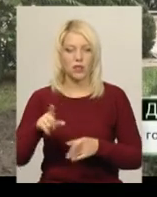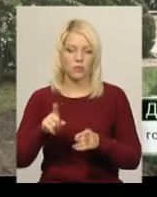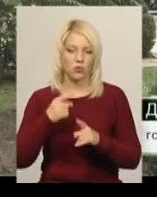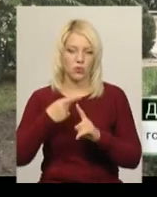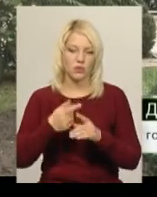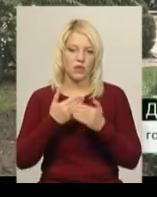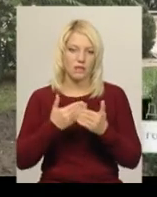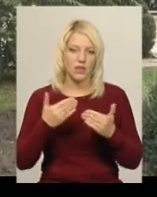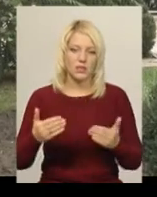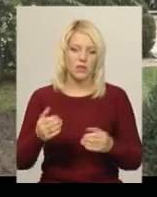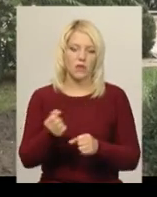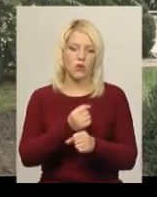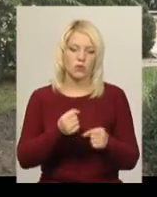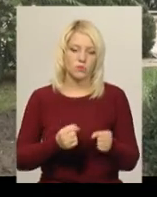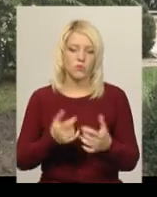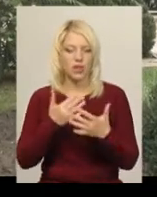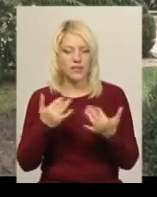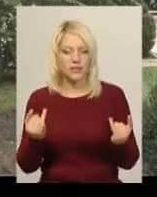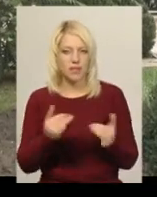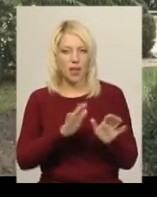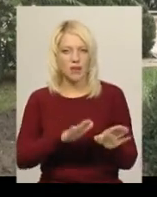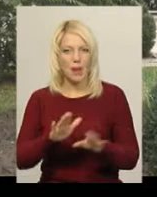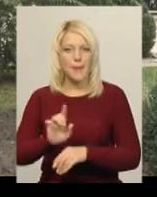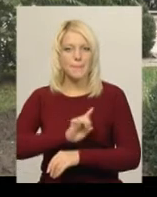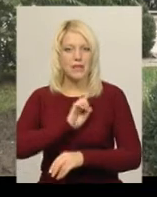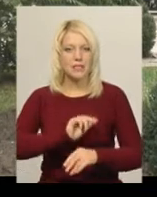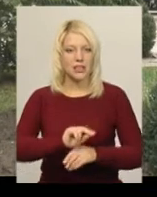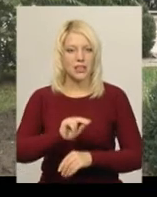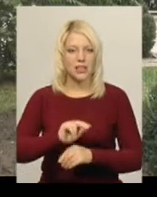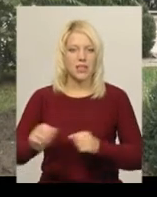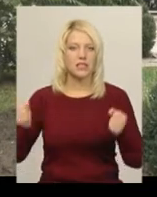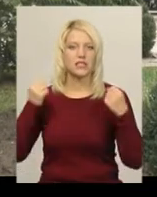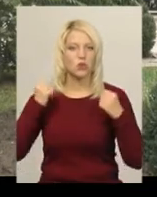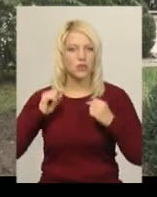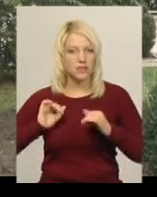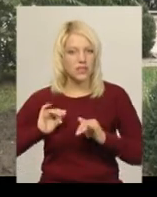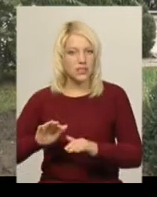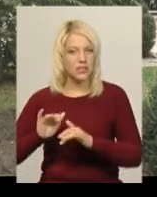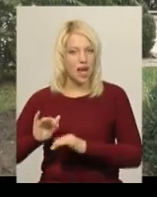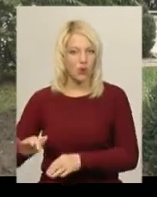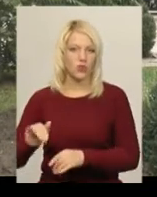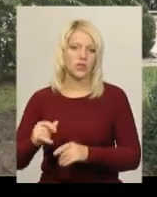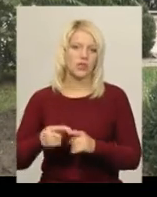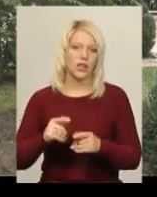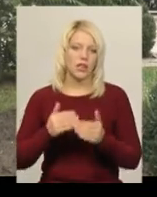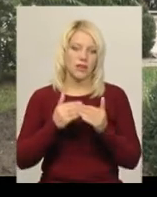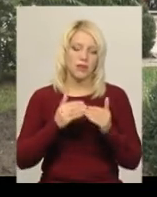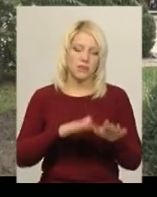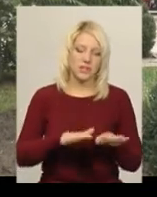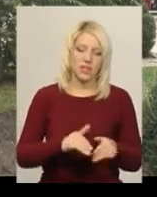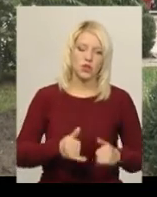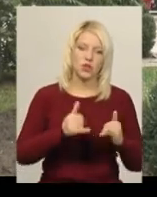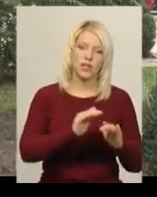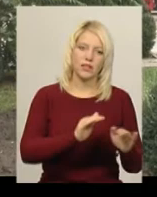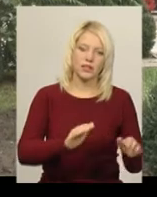озброєння, виставка антикваріату, різні цікаві локації, майстер-класи, спортивні заходи, містечко для дітей, середньовічне